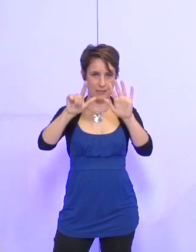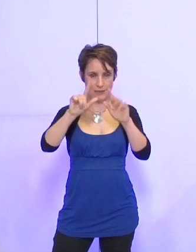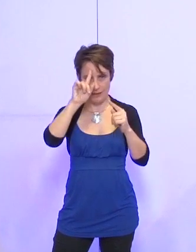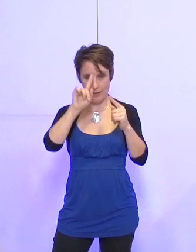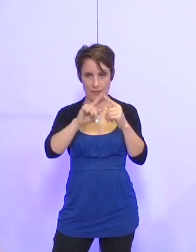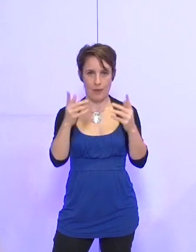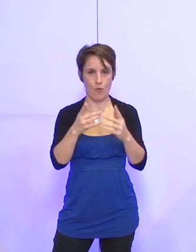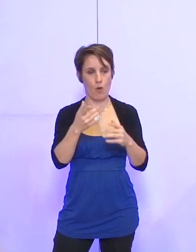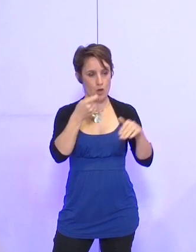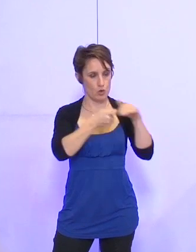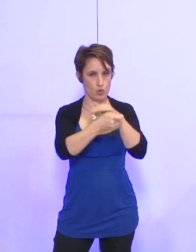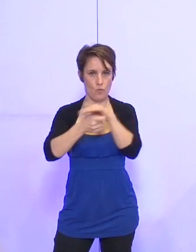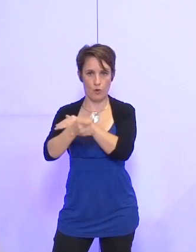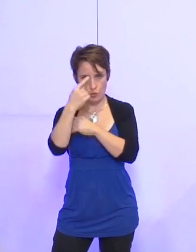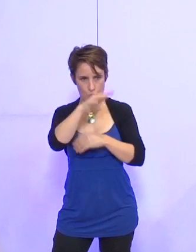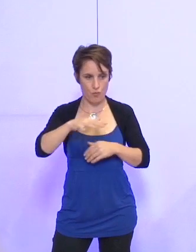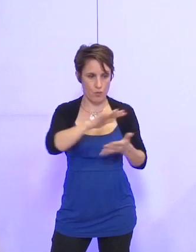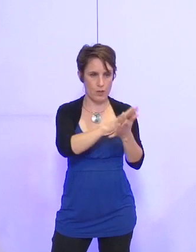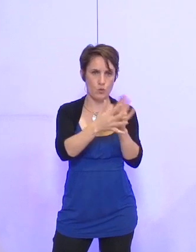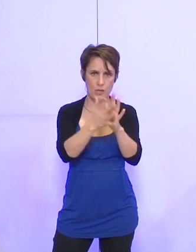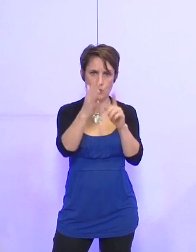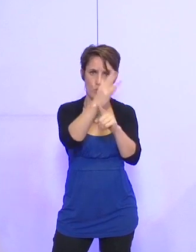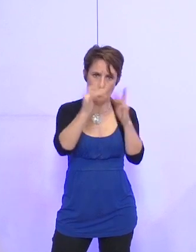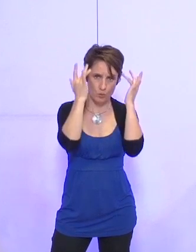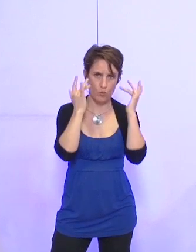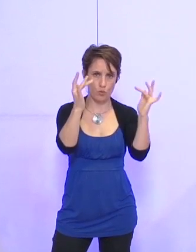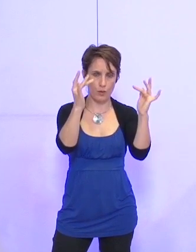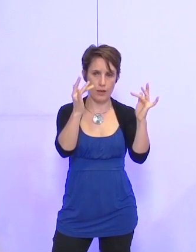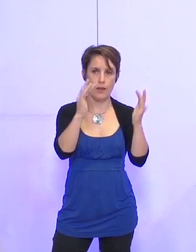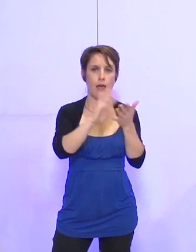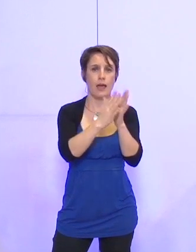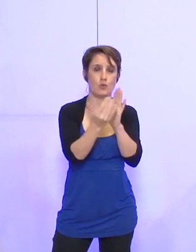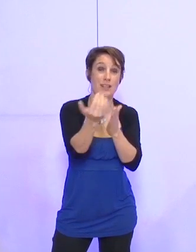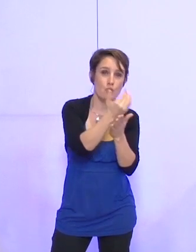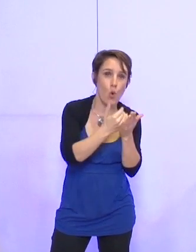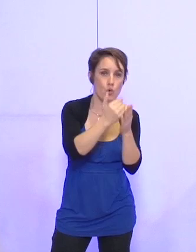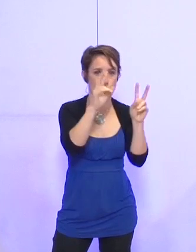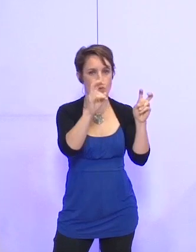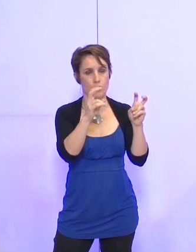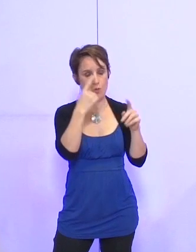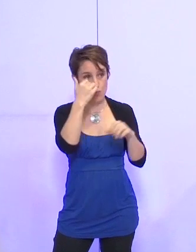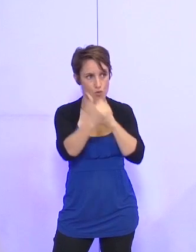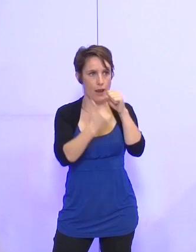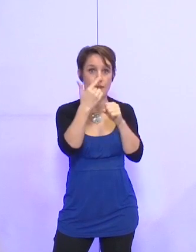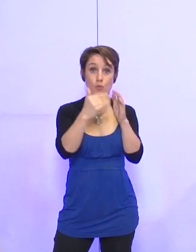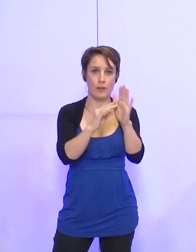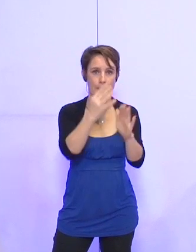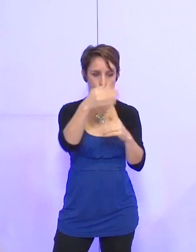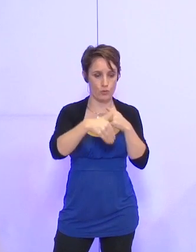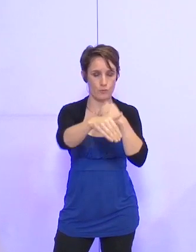des attributions de subventions aux associations socioculturelles, associations ressources et autres associations pour l'année 2014.